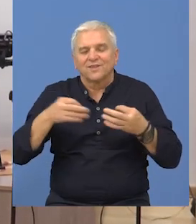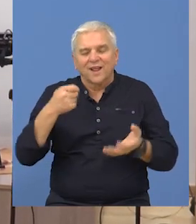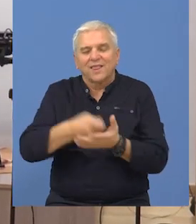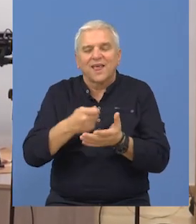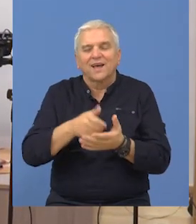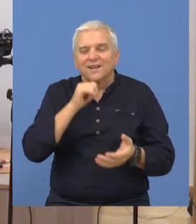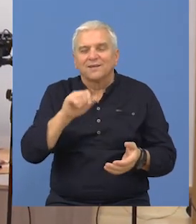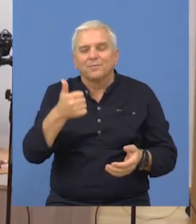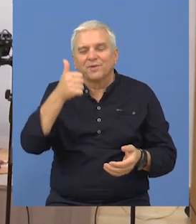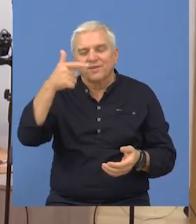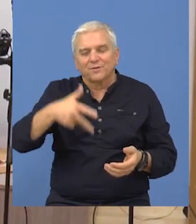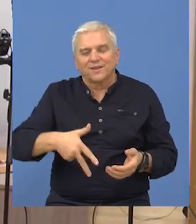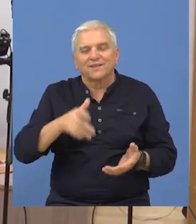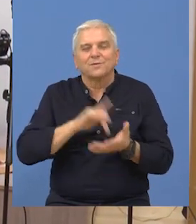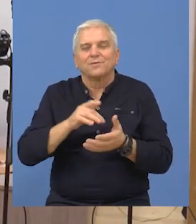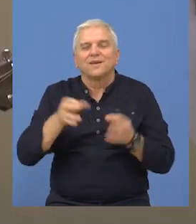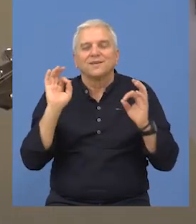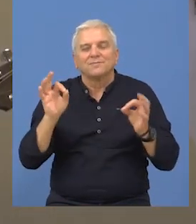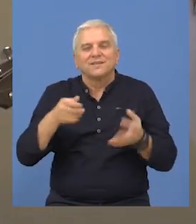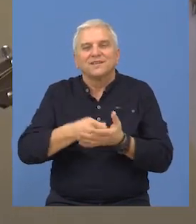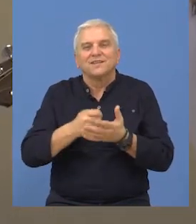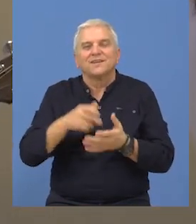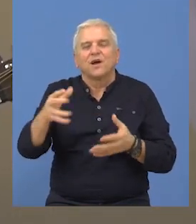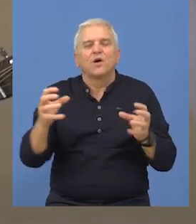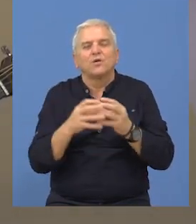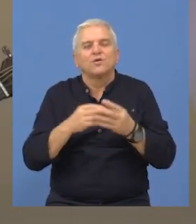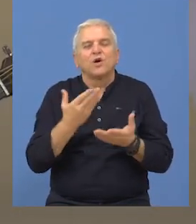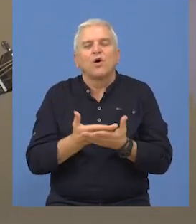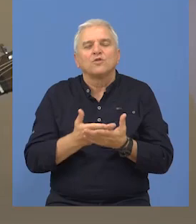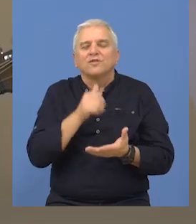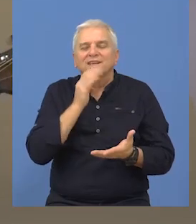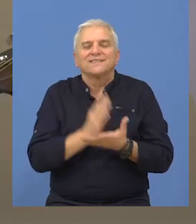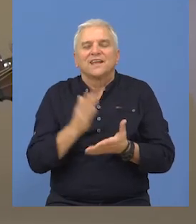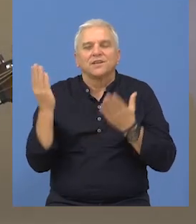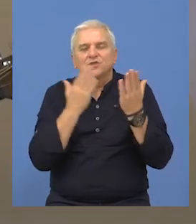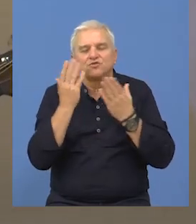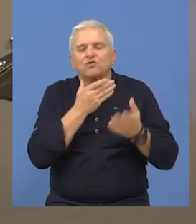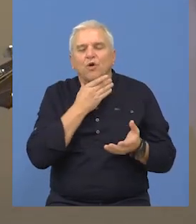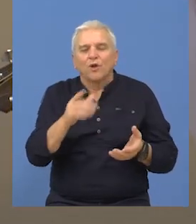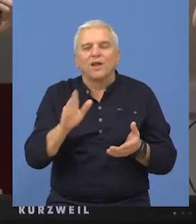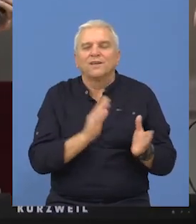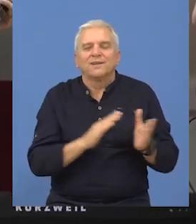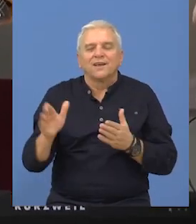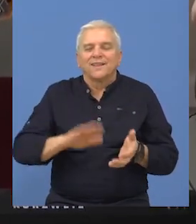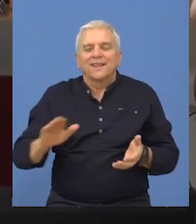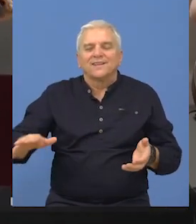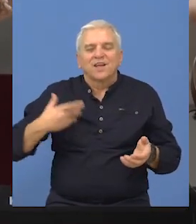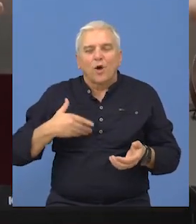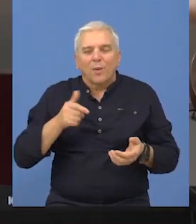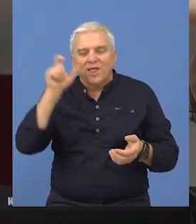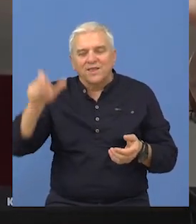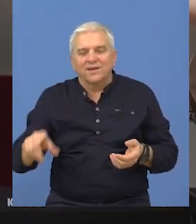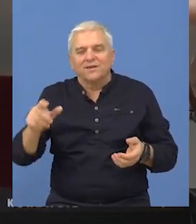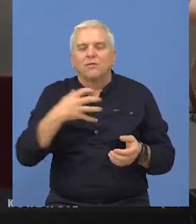dodela nagrada za prva tri mesta i specijalnih nagrada kategorija osnovnih i srednjih škola, to jest kategorije dece i omladine,